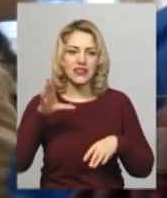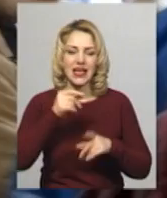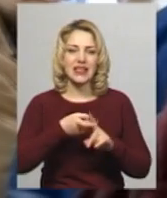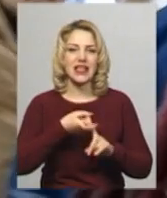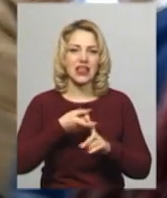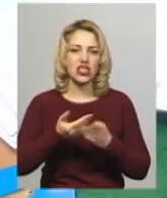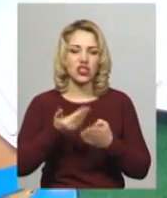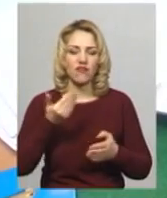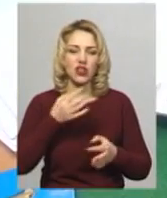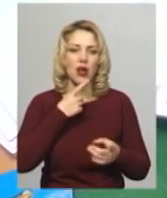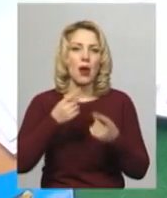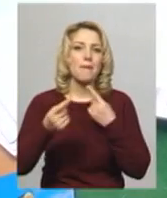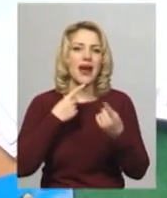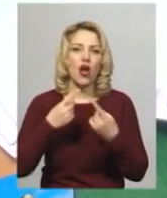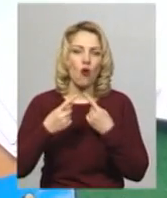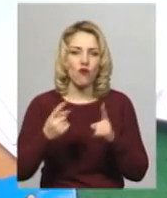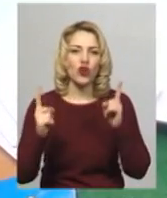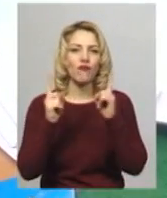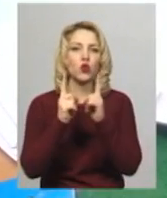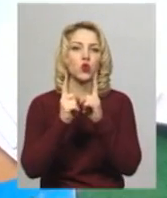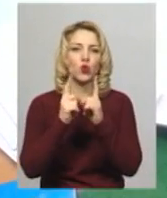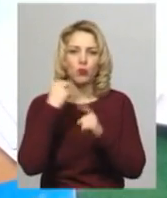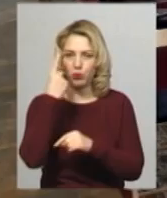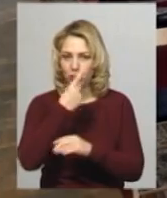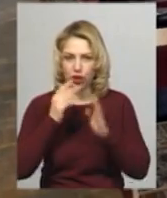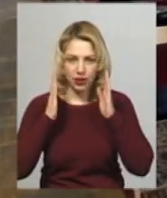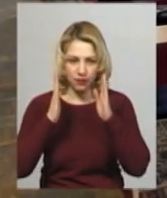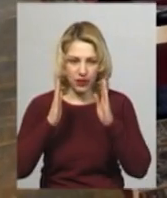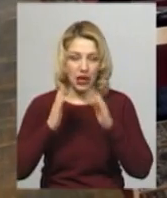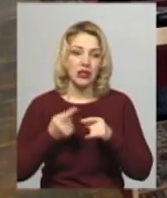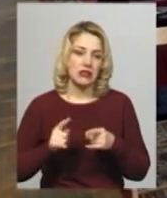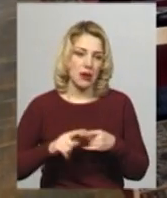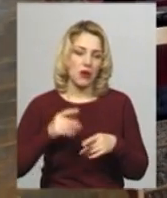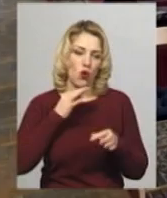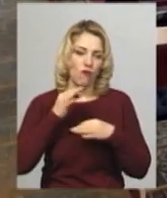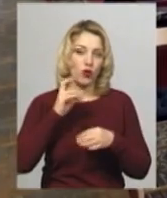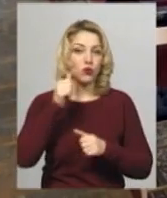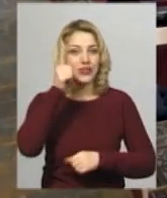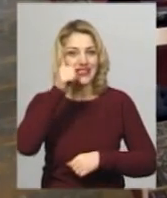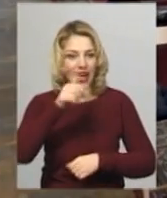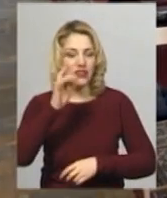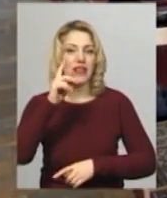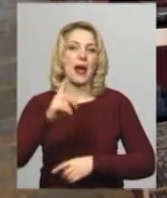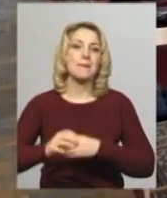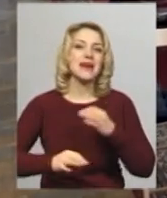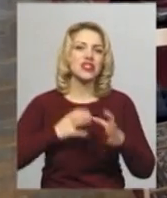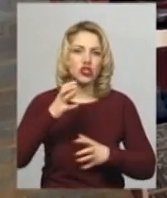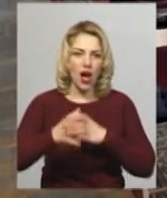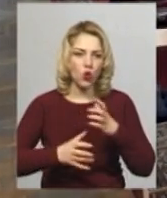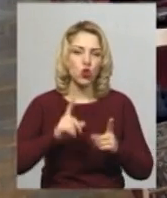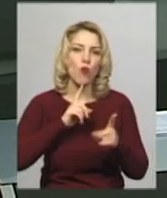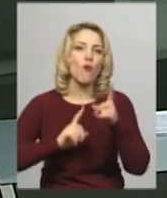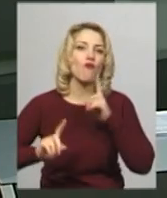переговори тубі. Перемовини в форматі тубі відбудуться завтра на другому міжнародному дні форуму. Світлана Поробок, новини, Поділля, Центр.